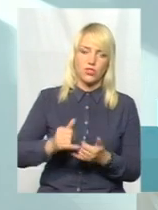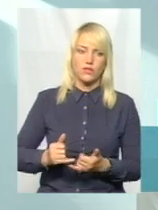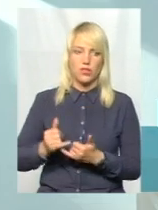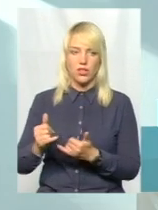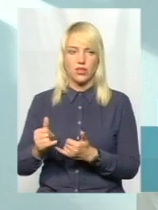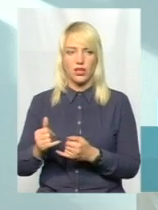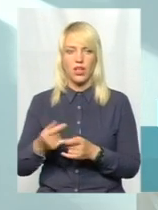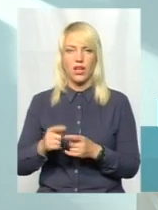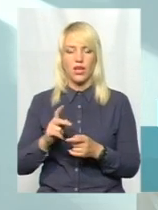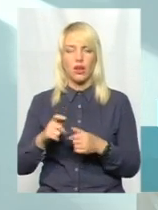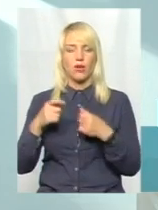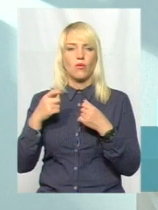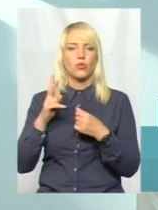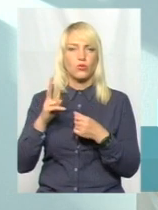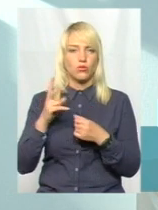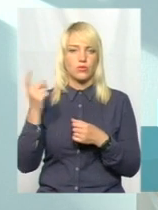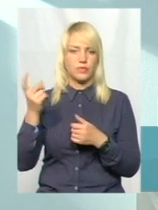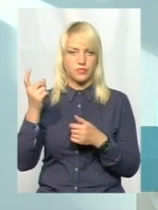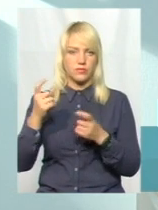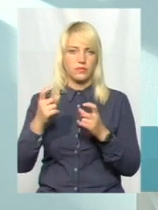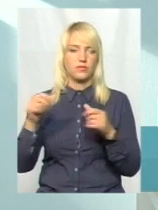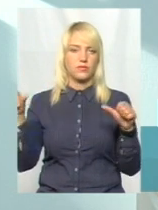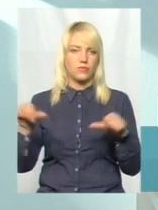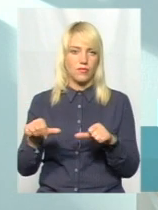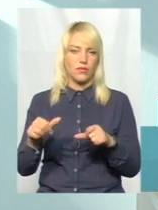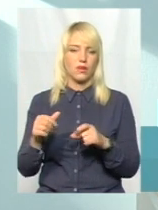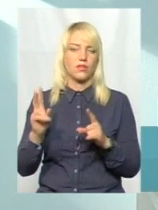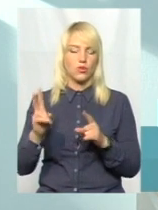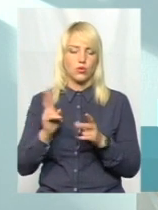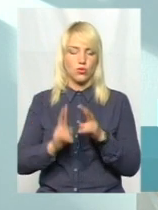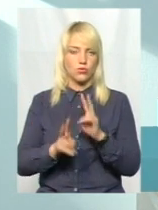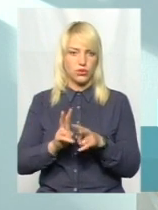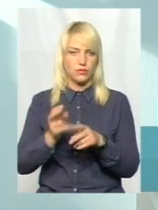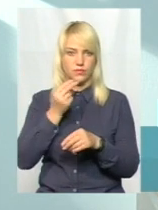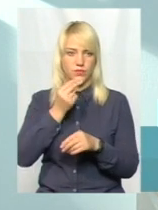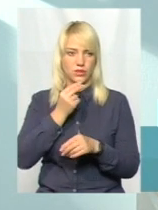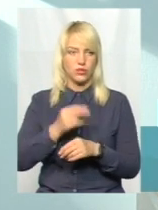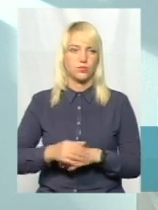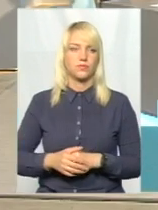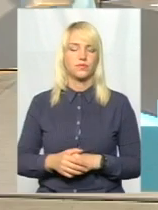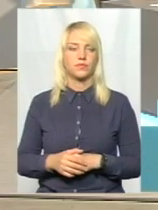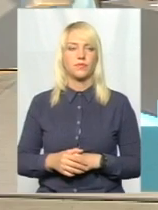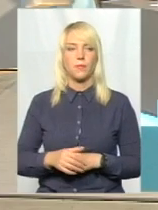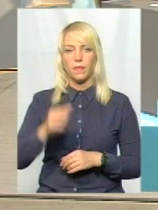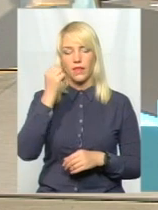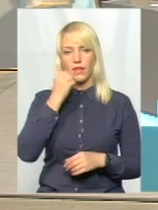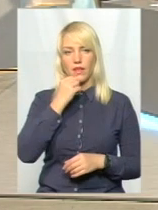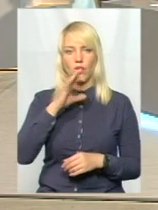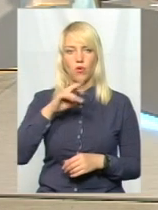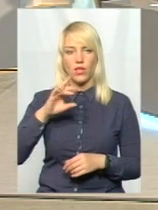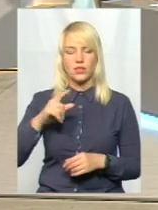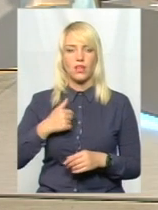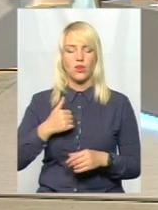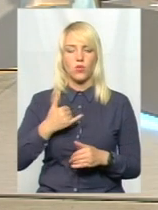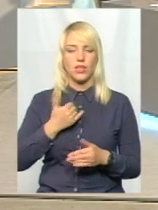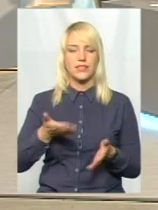операторів ринку, які здійснюють приготування страв і, скажімо так, реалізовують їх людям, люди споживають. Дякую, пані Олександра. У нас буквально